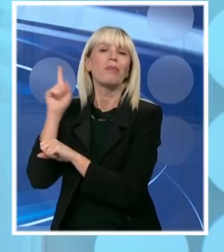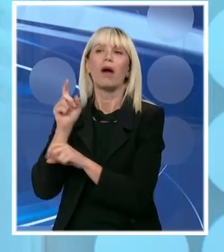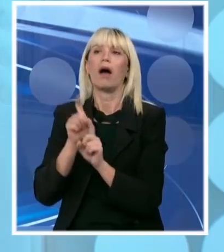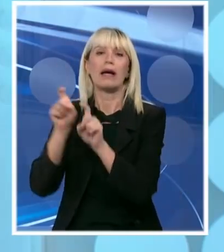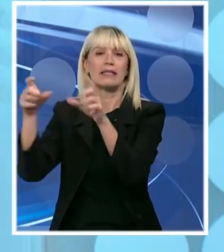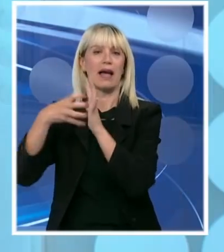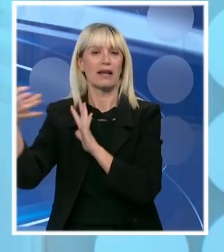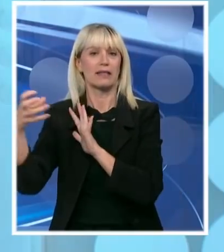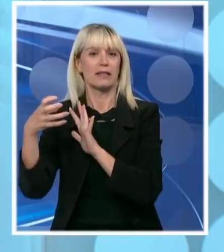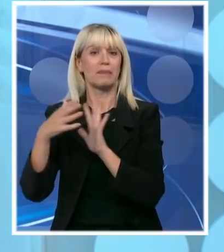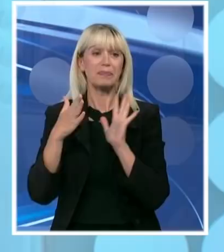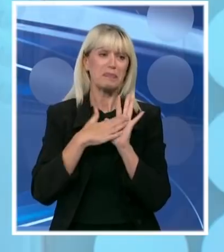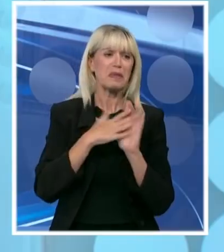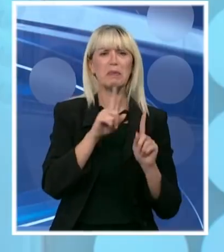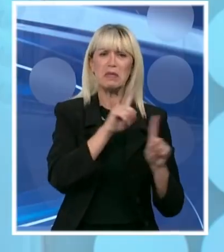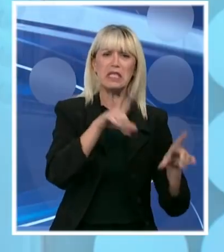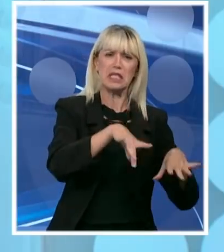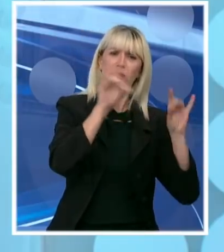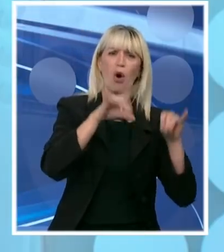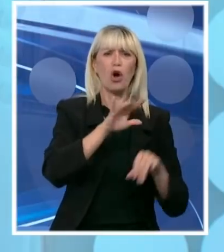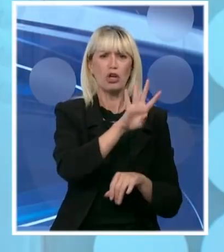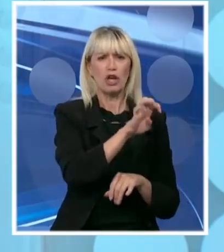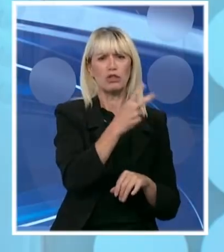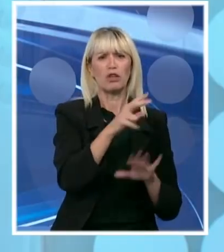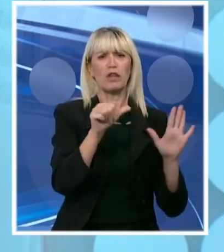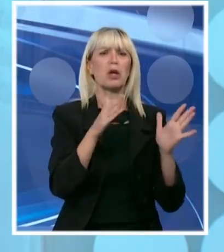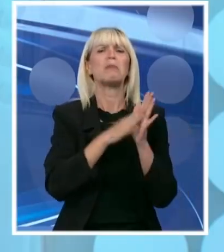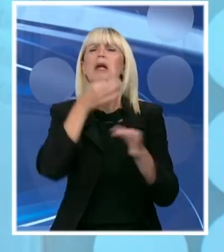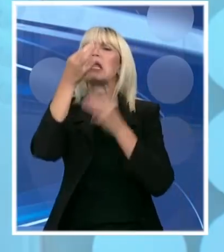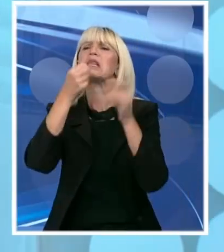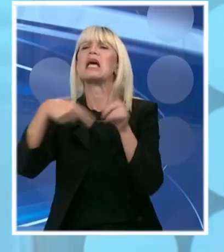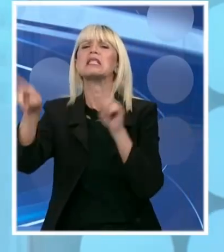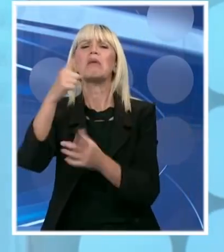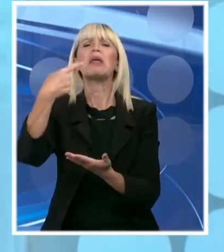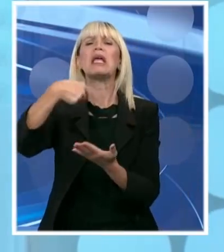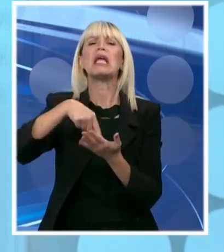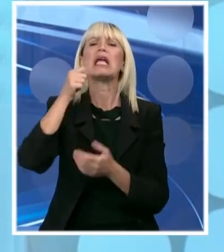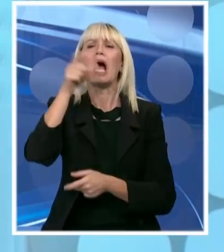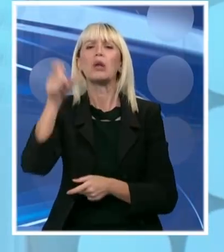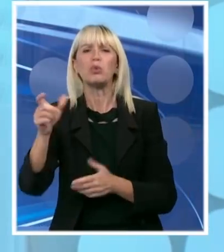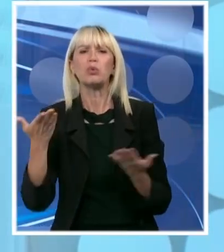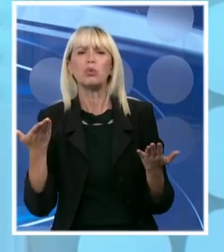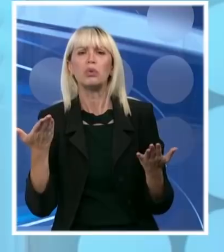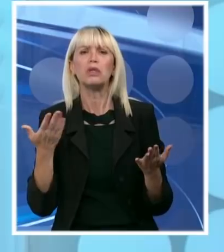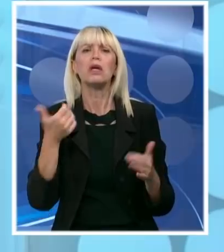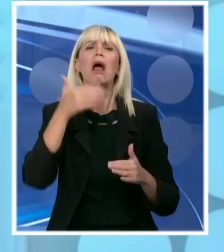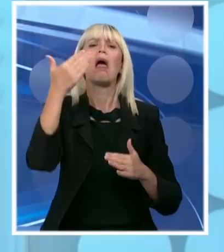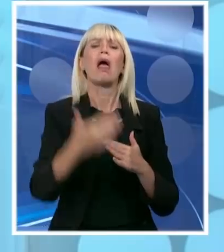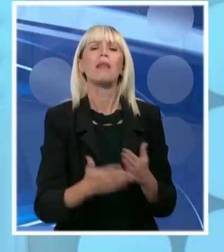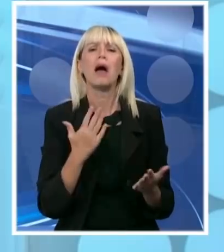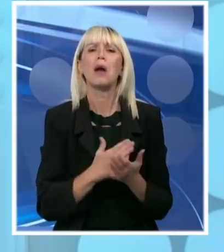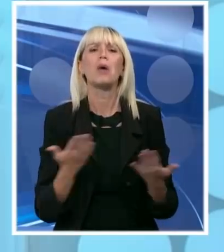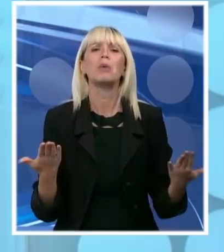otkrivi 426, to da smo testirali, recimo, kao Hrvatska, 1000 ili 2, mi bismo imali 70,